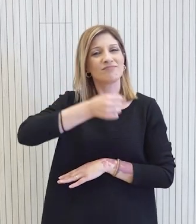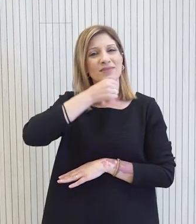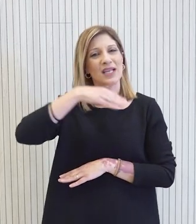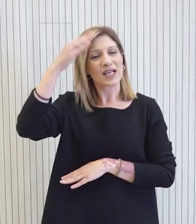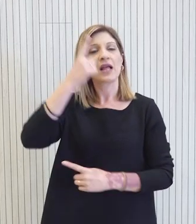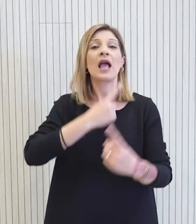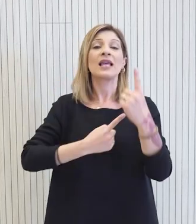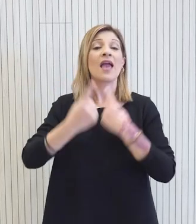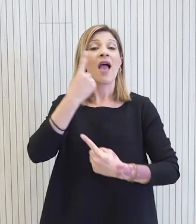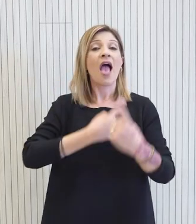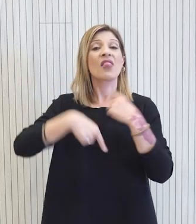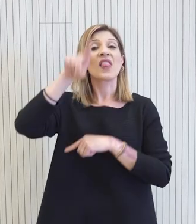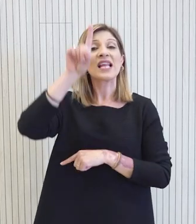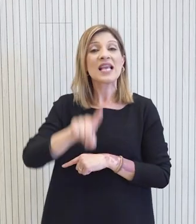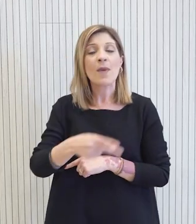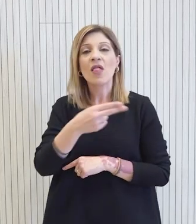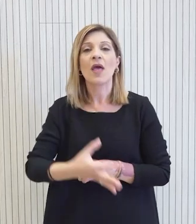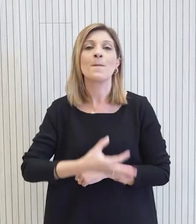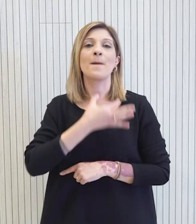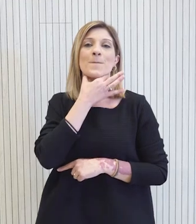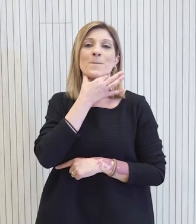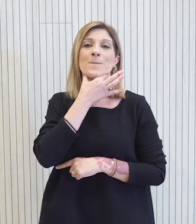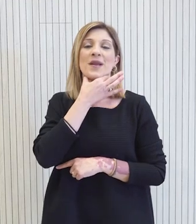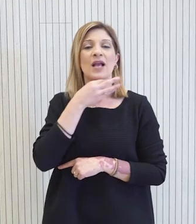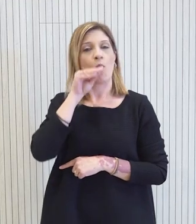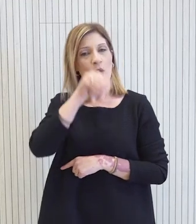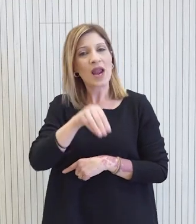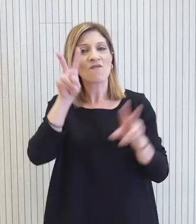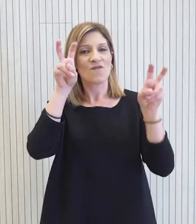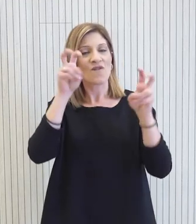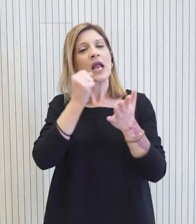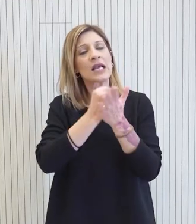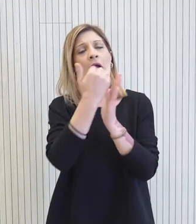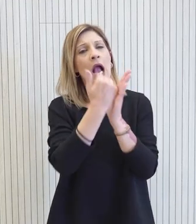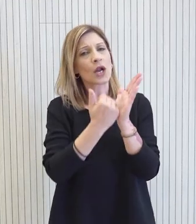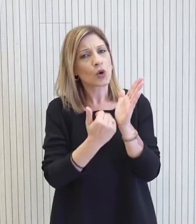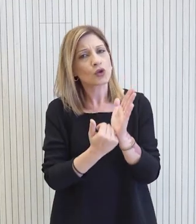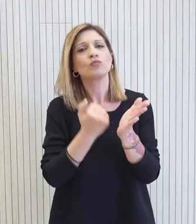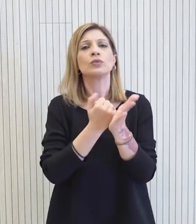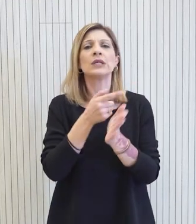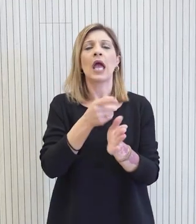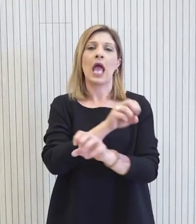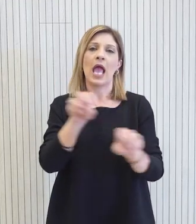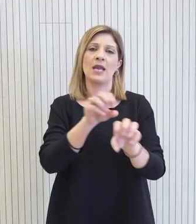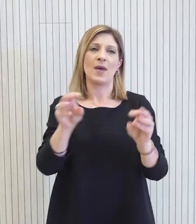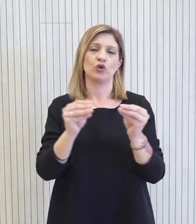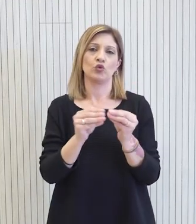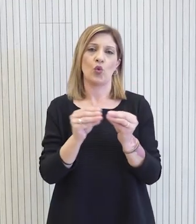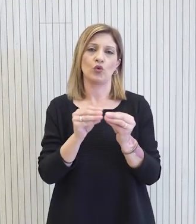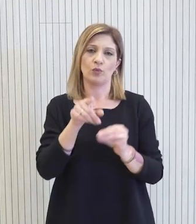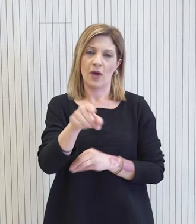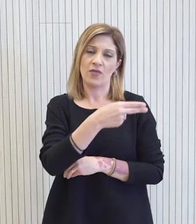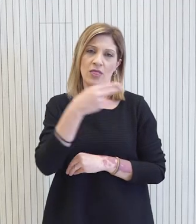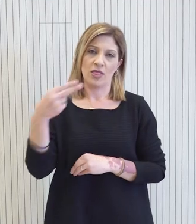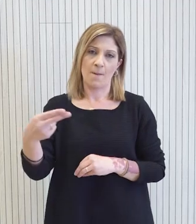Εθνικής Υμέρας Πρόληψης Πνιγμών, εξυγχρονισμό νομοθετικού πλαισίου και κανονισμών και σχετική ενημέρωση πολιτών μέσω